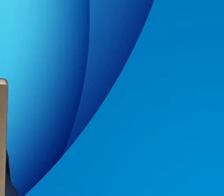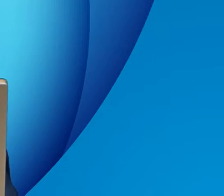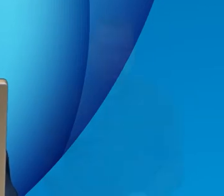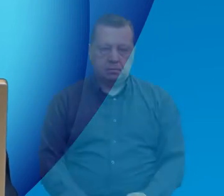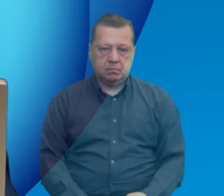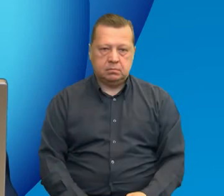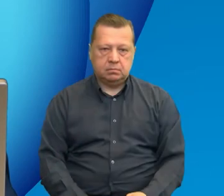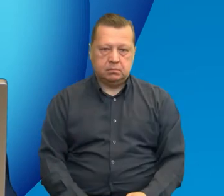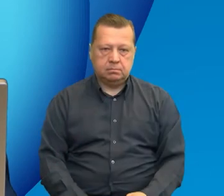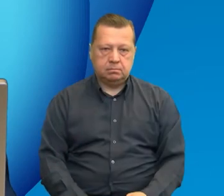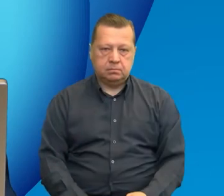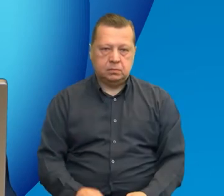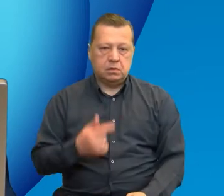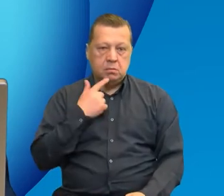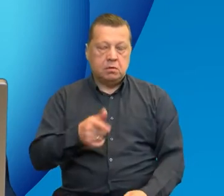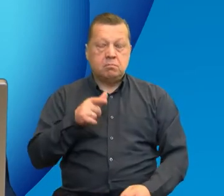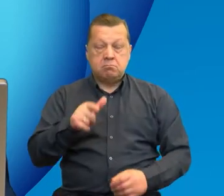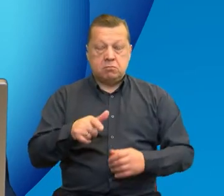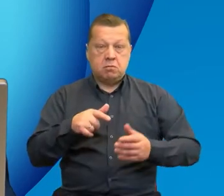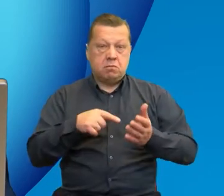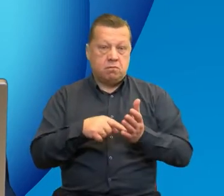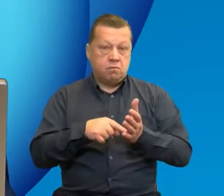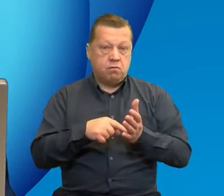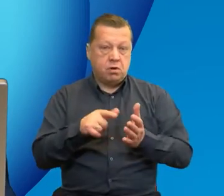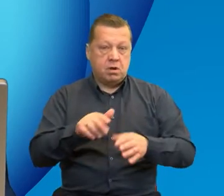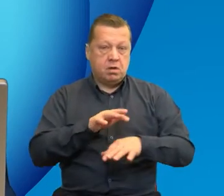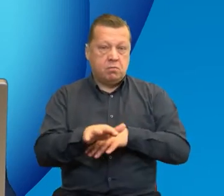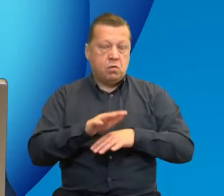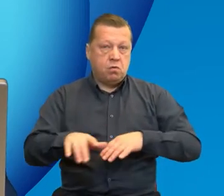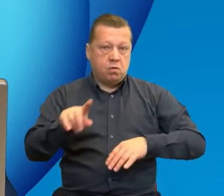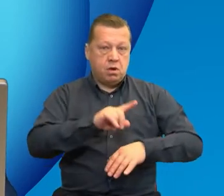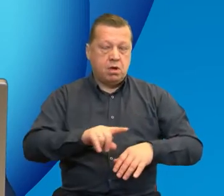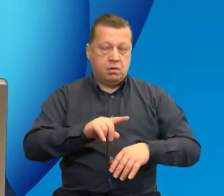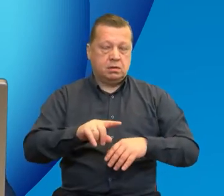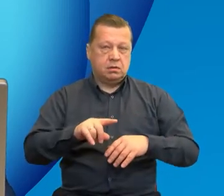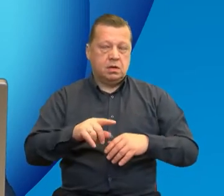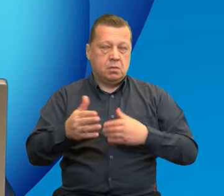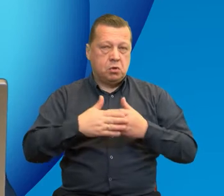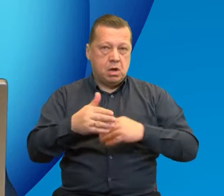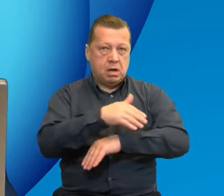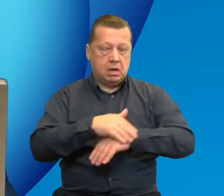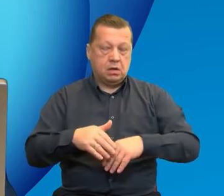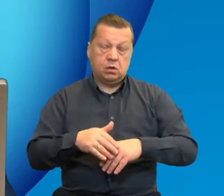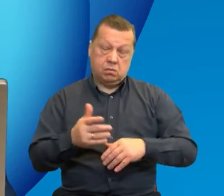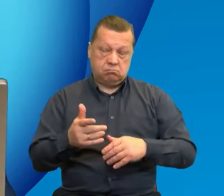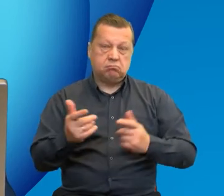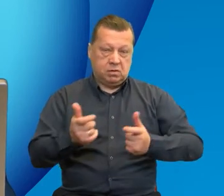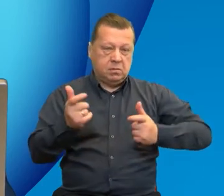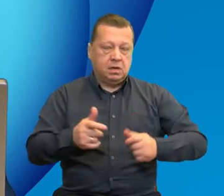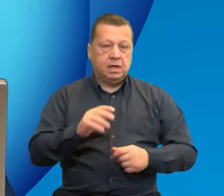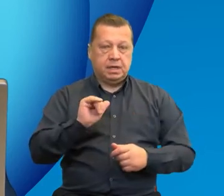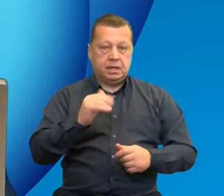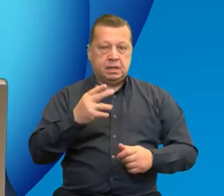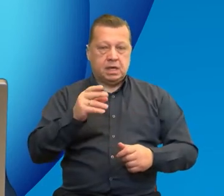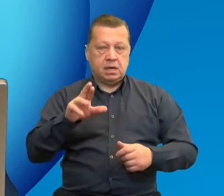Dlatego to oddziaływanie w regionach przygranicznych jest niezwykle istotne. W programach